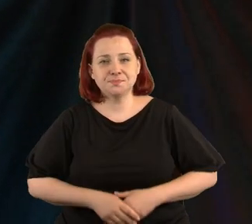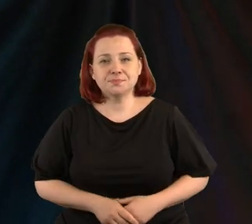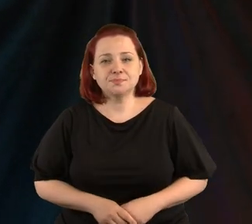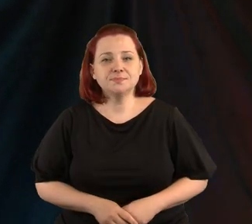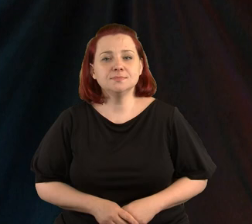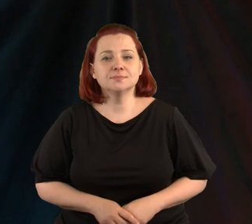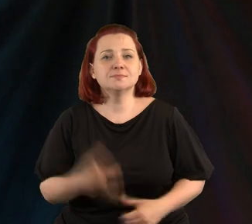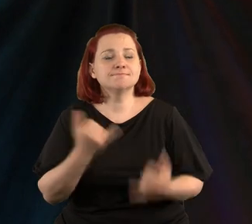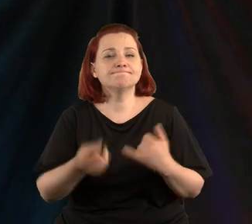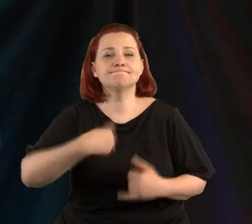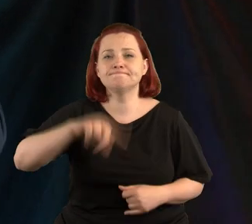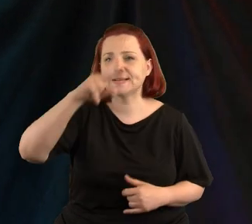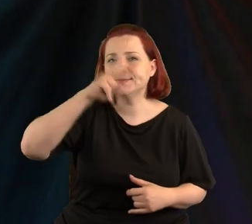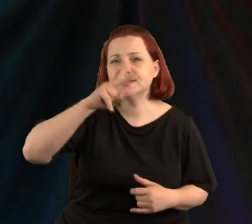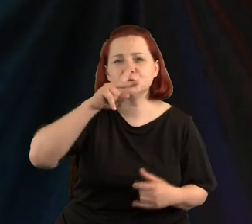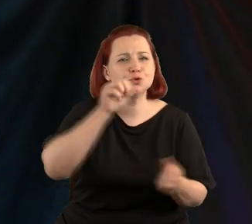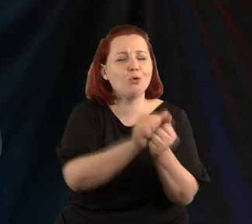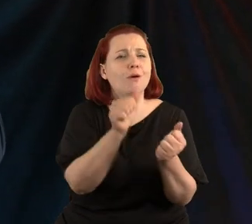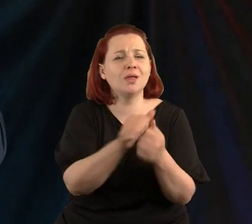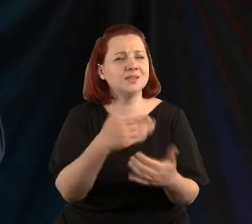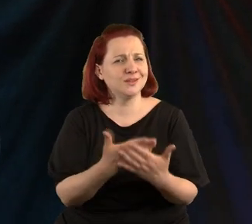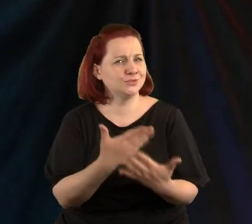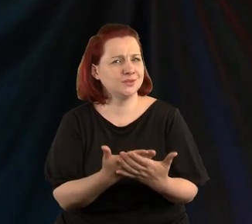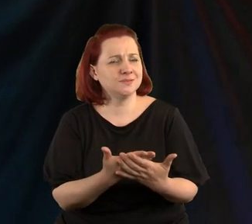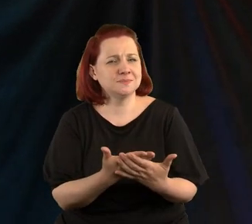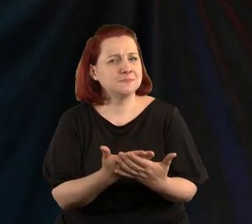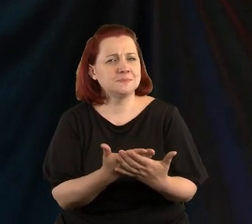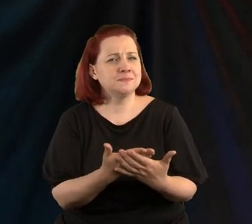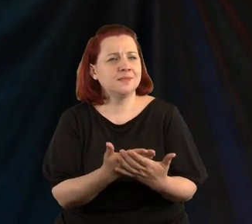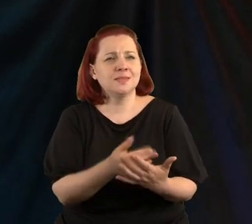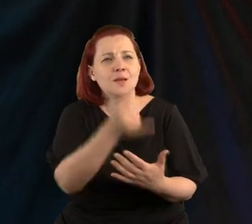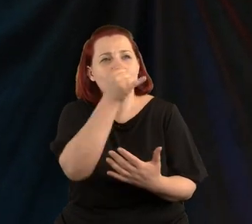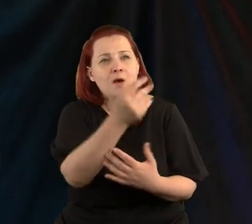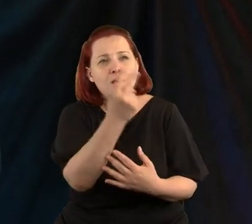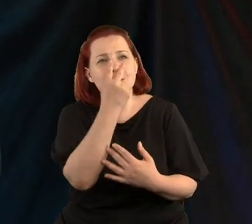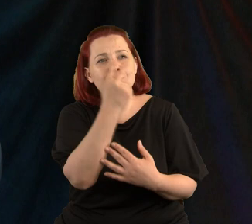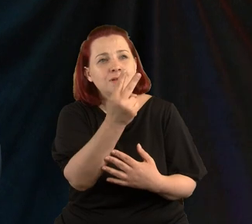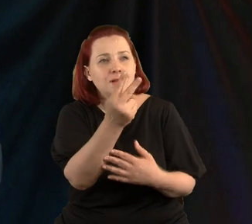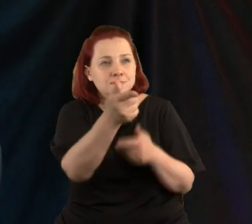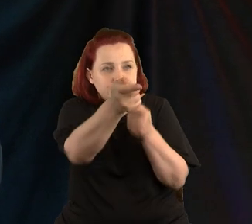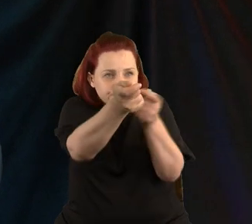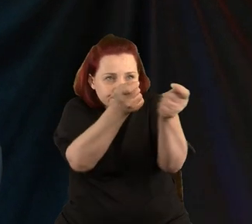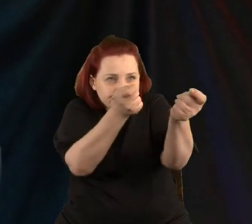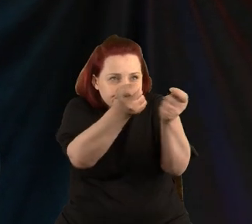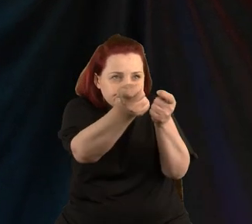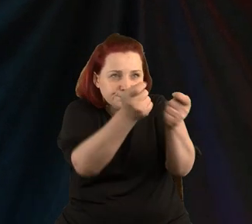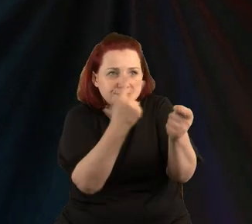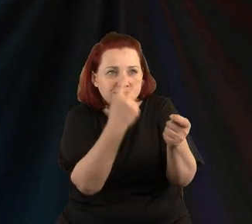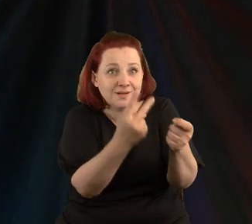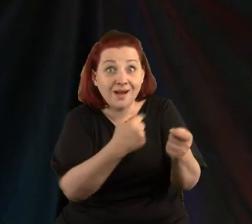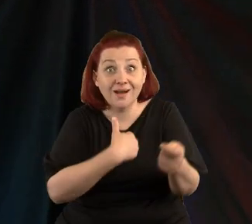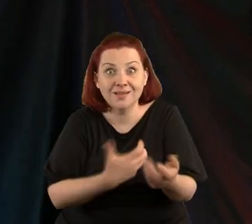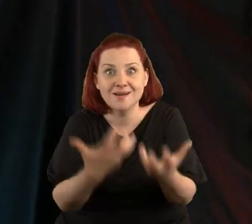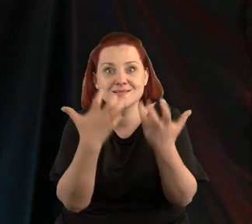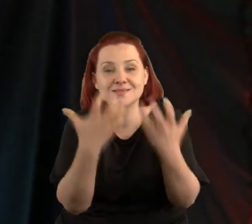Widzenie jest szkodliwe, ponieważ nie da się widzeniem sterować. A ja chcę,